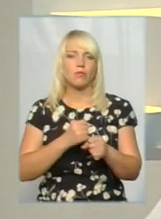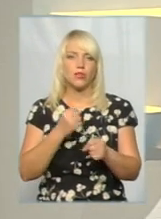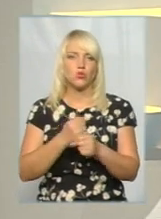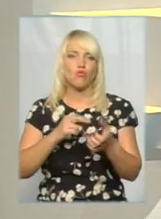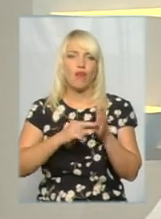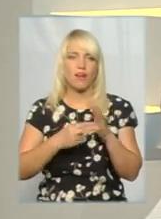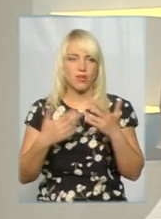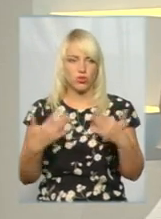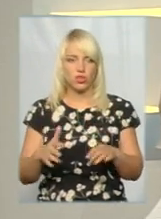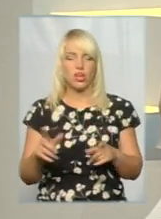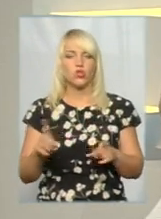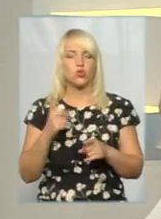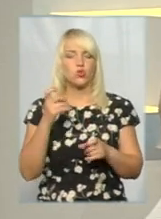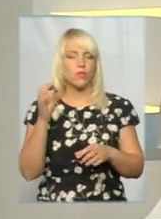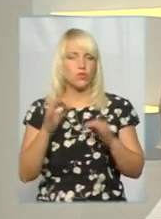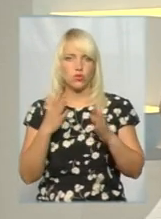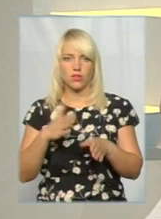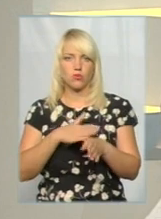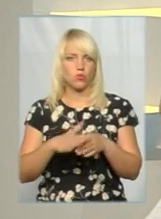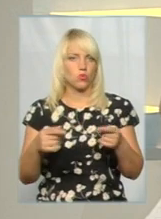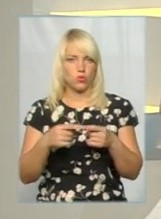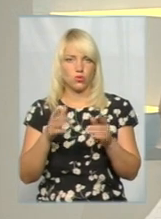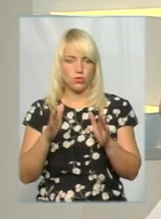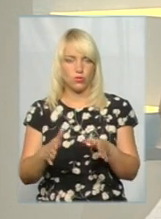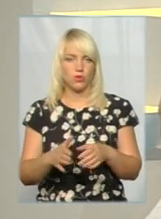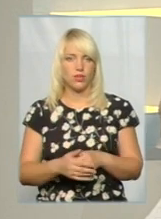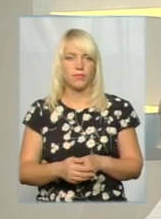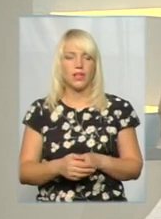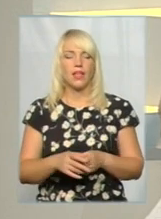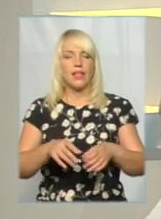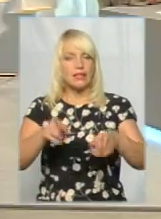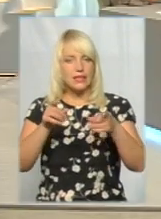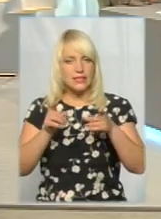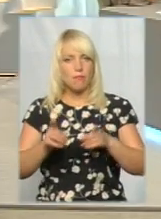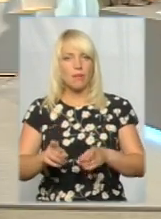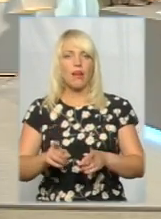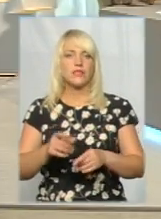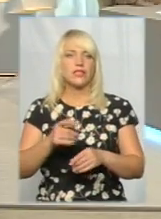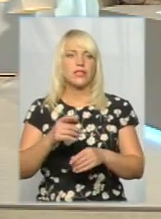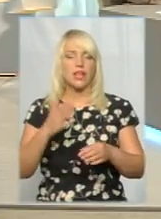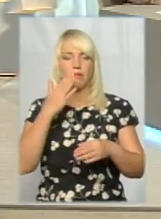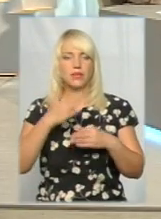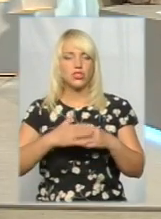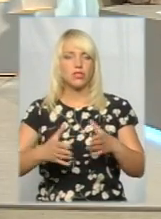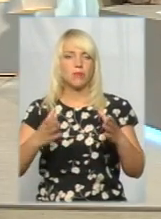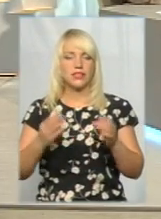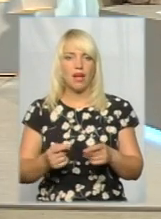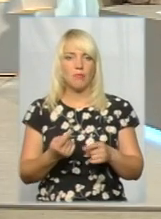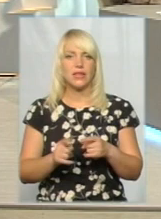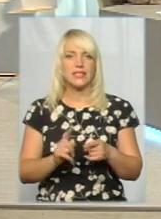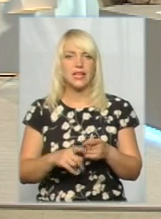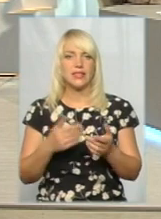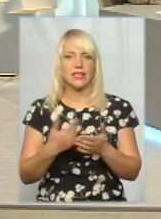там навіть проєктувальникам вже міська рада, до прикладу. Ну, насправді, найближчими днями, це вже десь